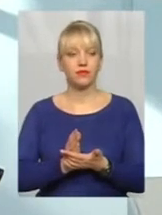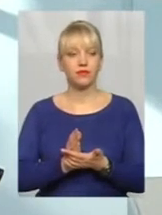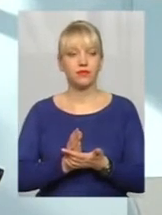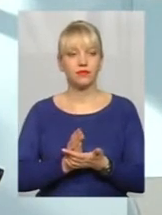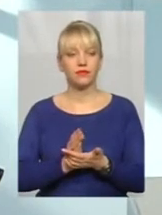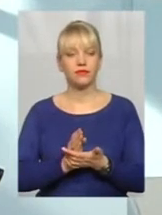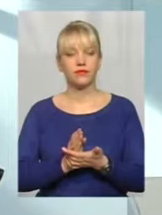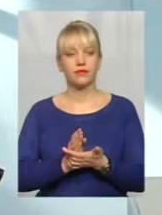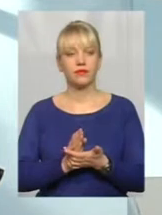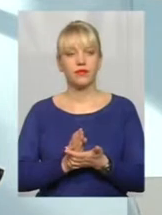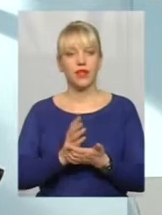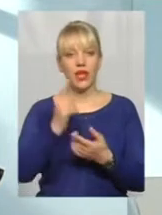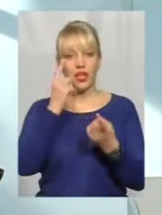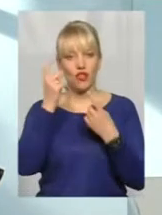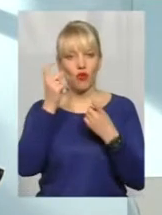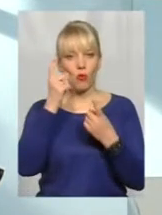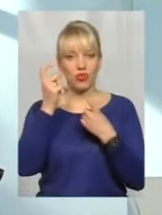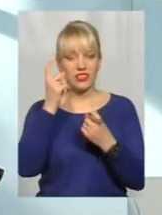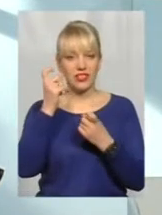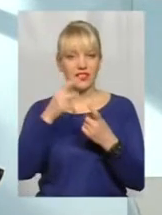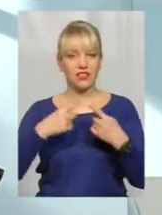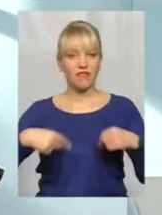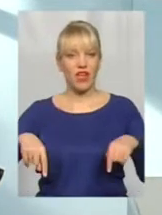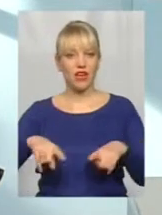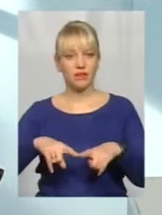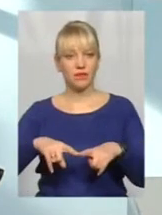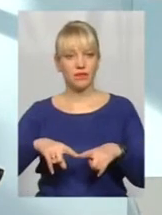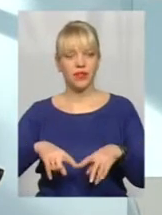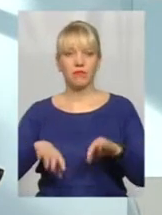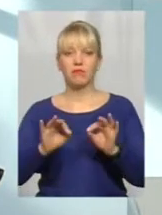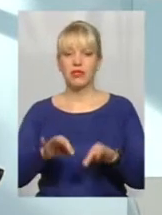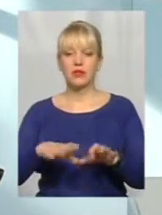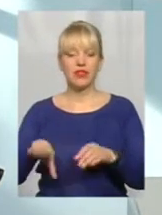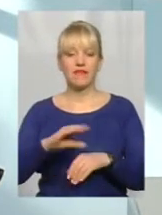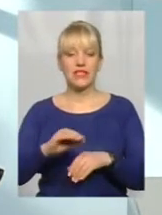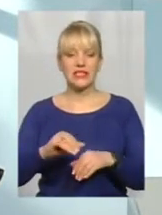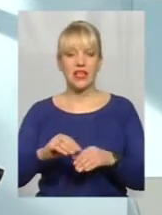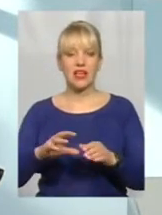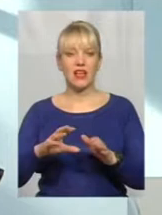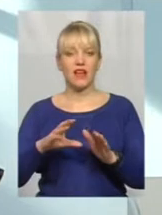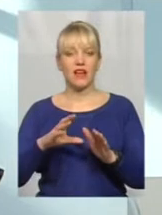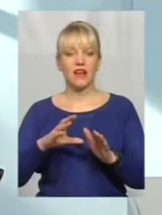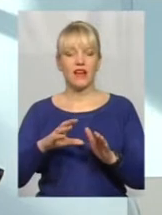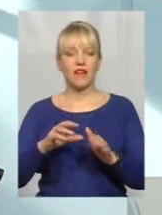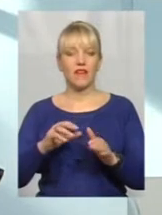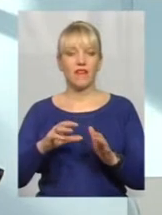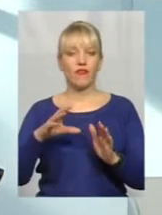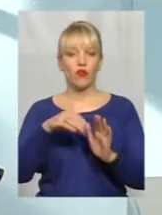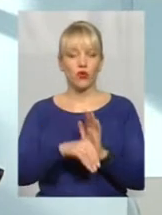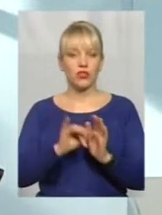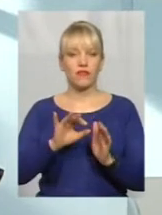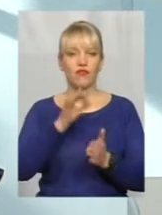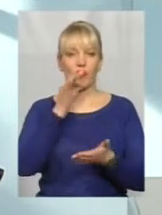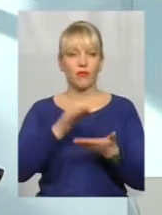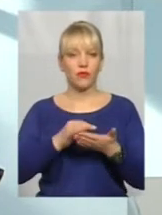в інформаційній сфері. безперечно не все віднесено відноситься до компетенцій президента.